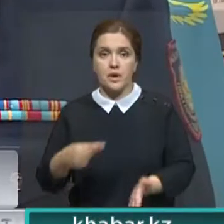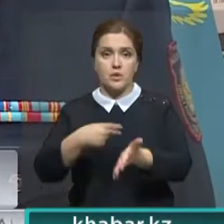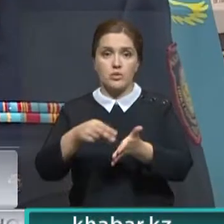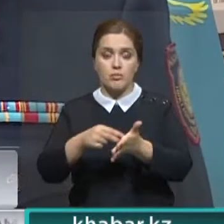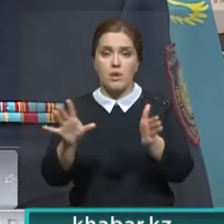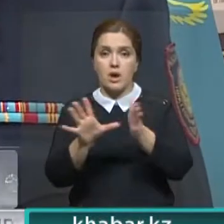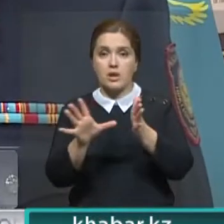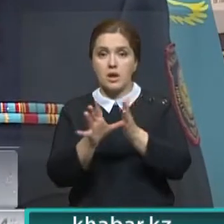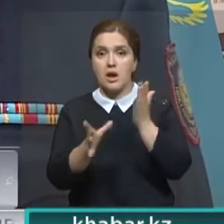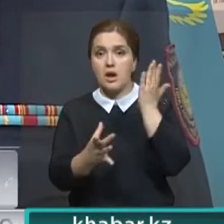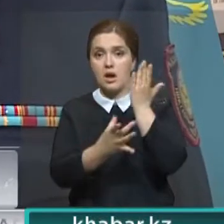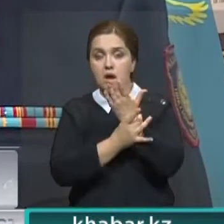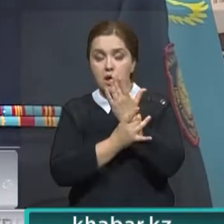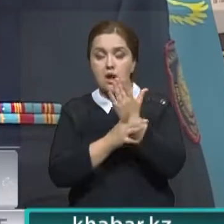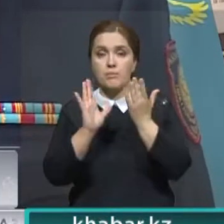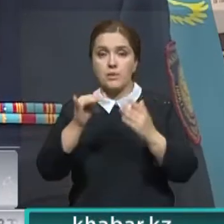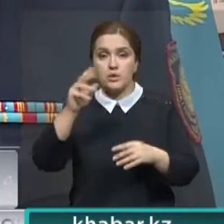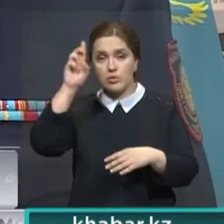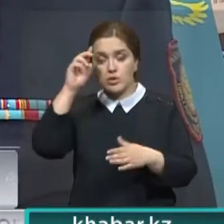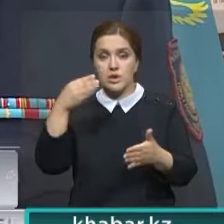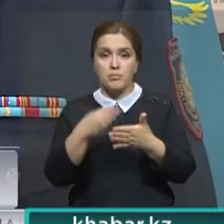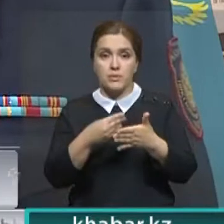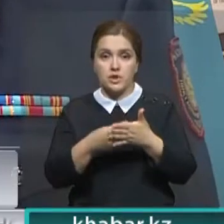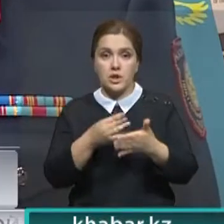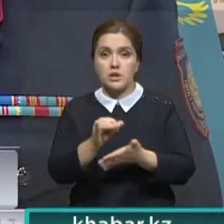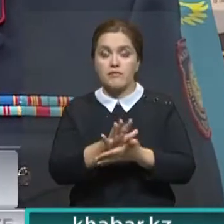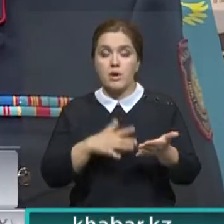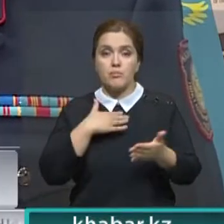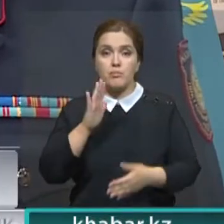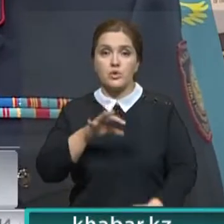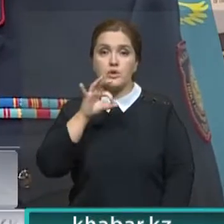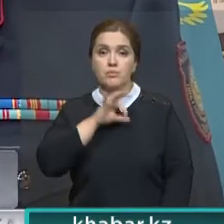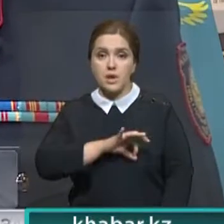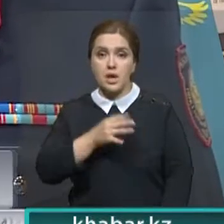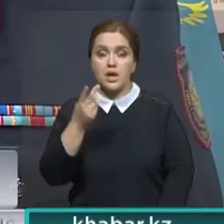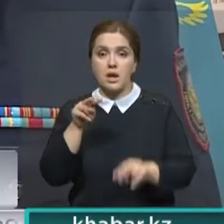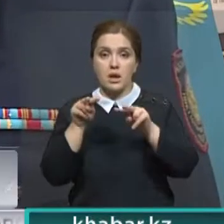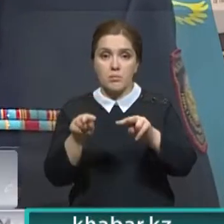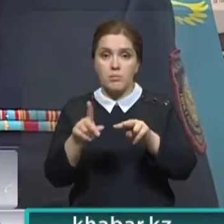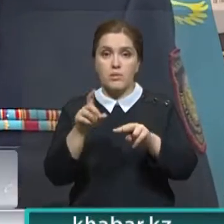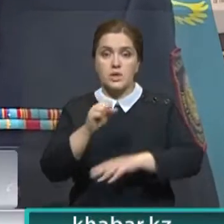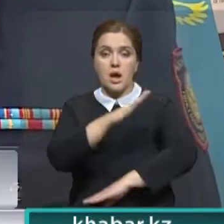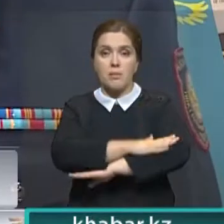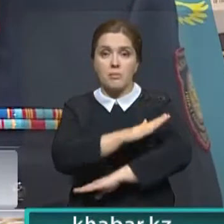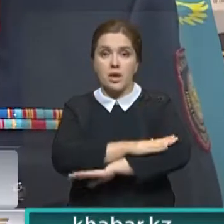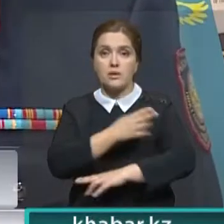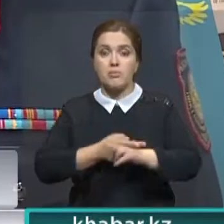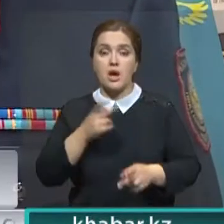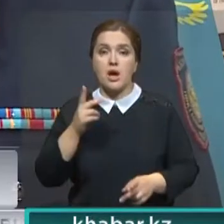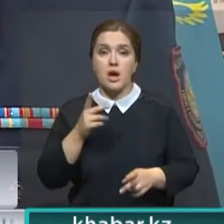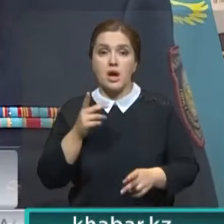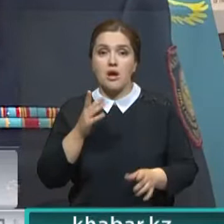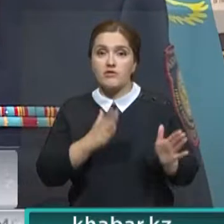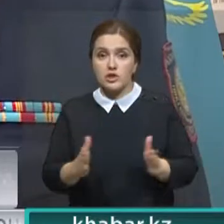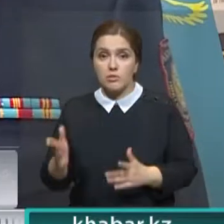средств республиканского и местного бюджетов. И в дальнейшем мы будем их применять для контроля за поведением. То есть в режиме реального времени,